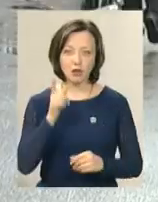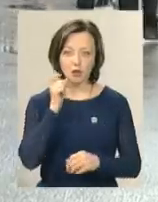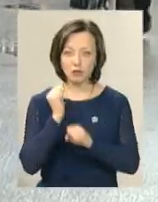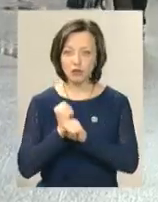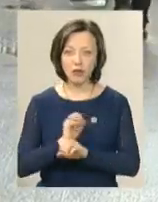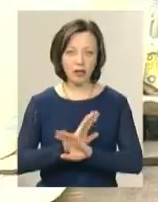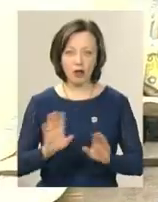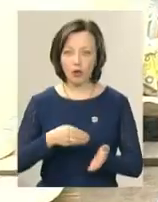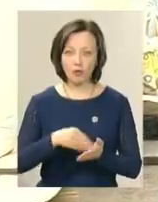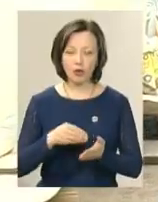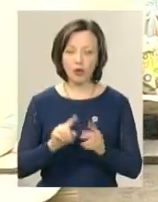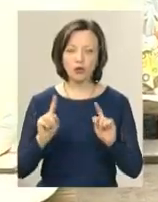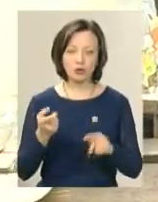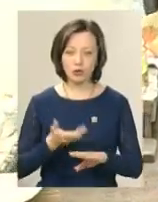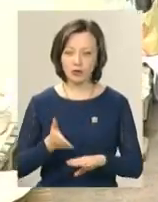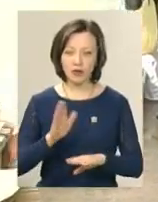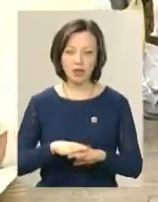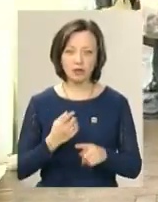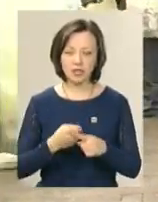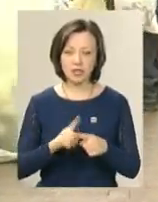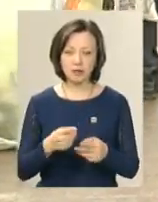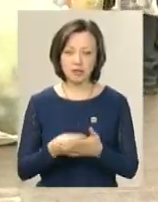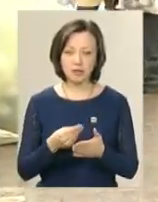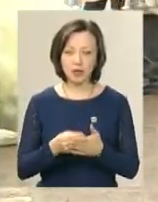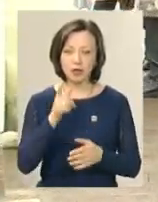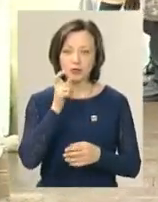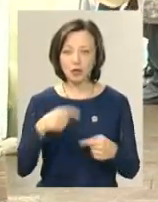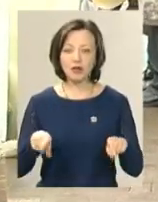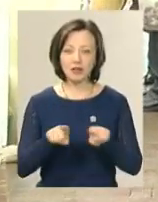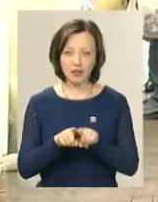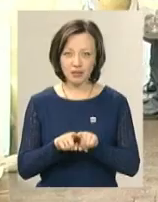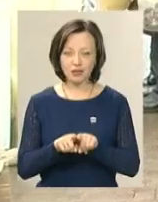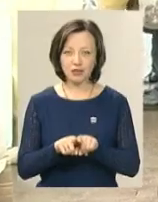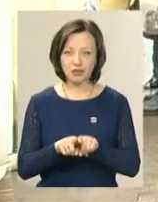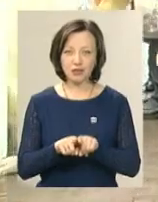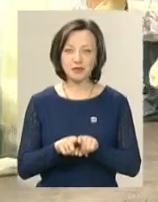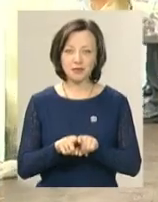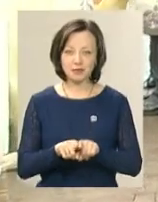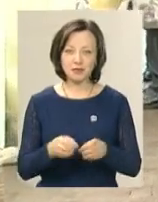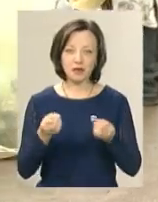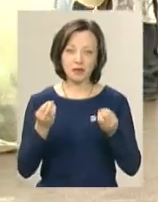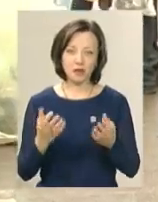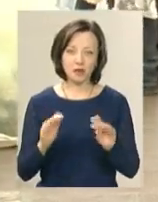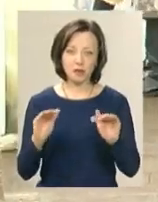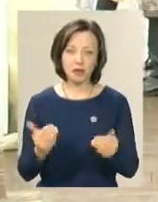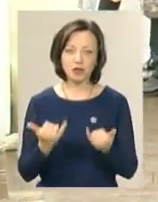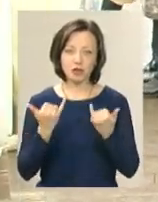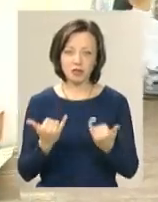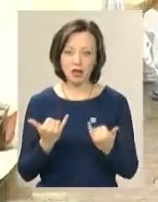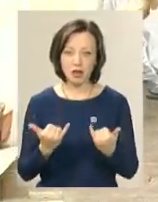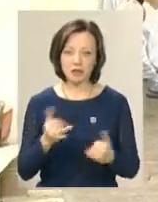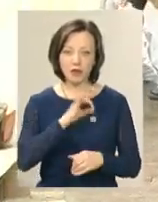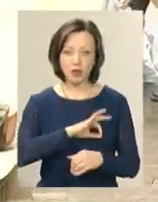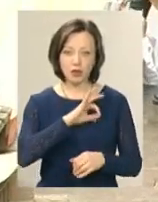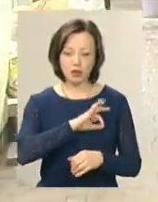мішком не купує. Дуже важко з цими цінами. І цукор теж. Цукор просто менше зараз ми